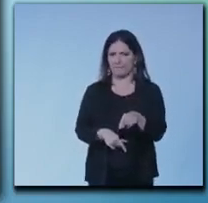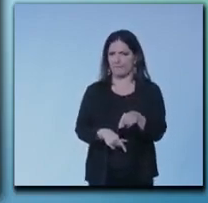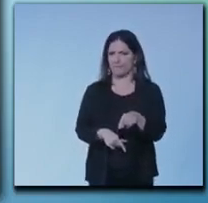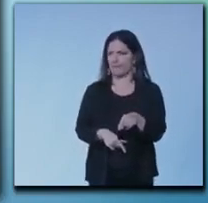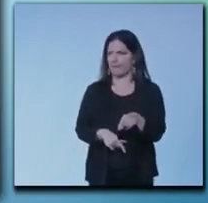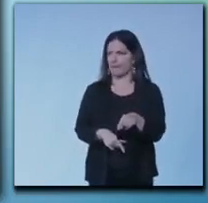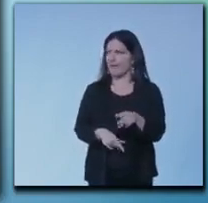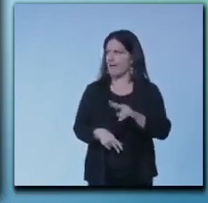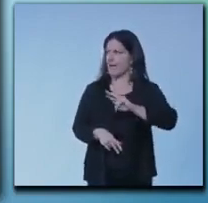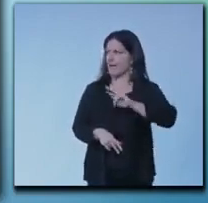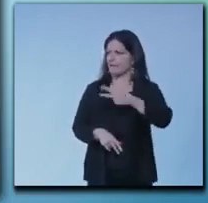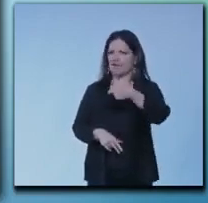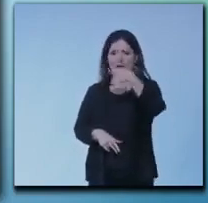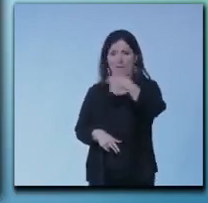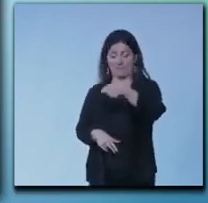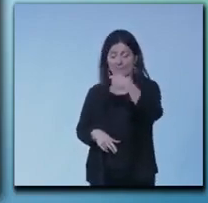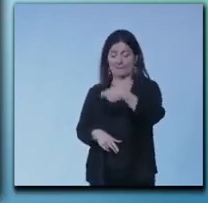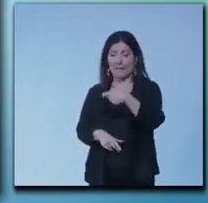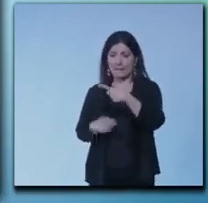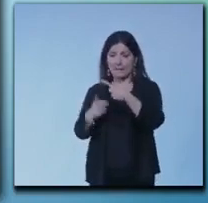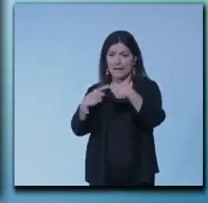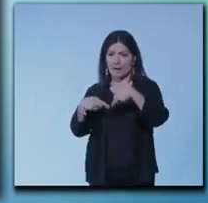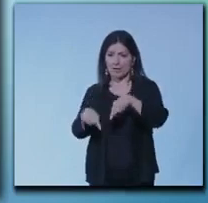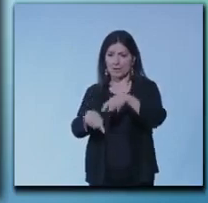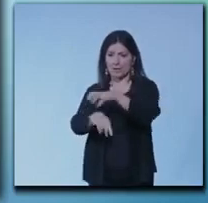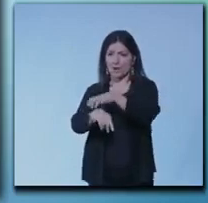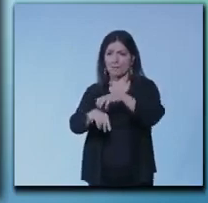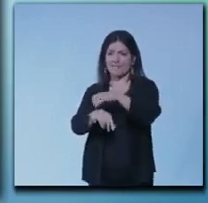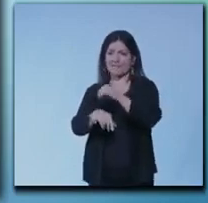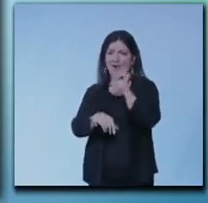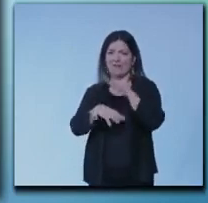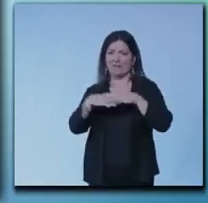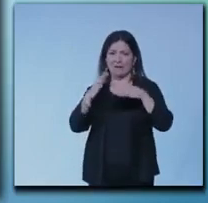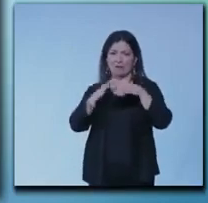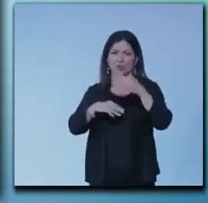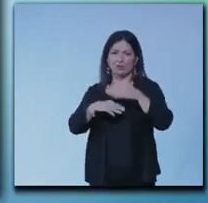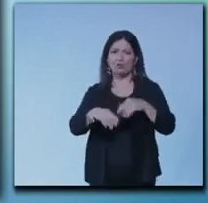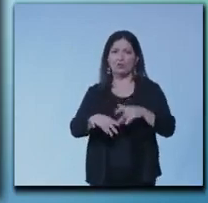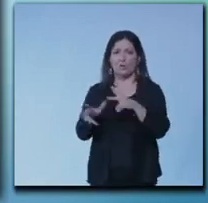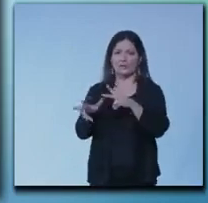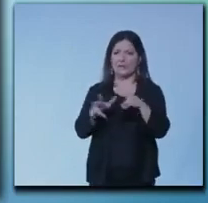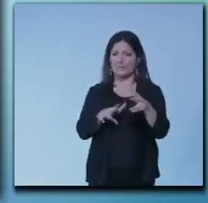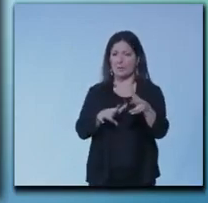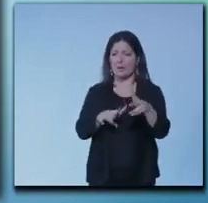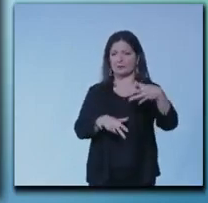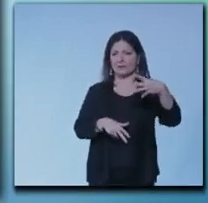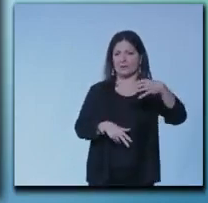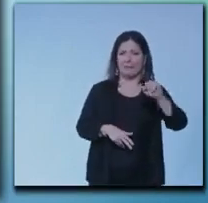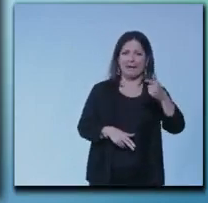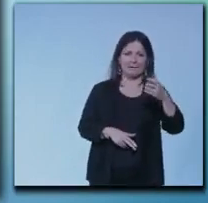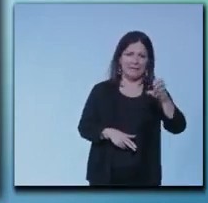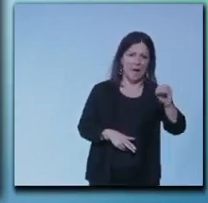palco il Vice Presidente del Consiglio e Ministro delle Infrastrutture e Trasporti, Matteo Salvini.